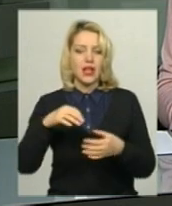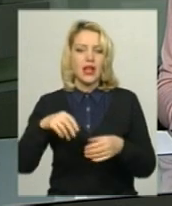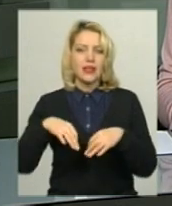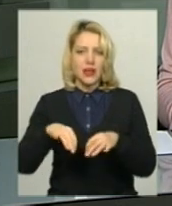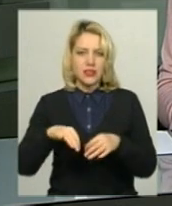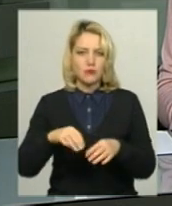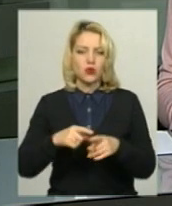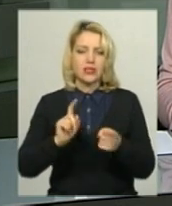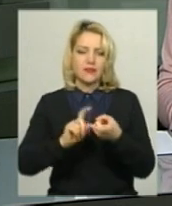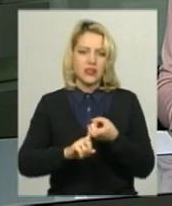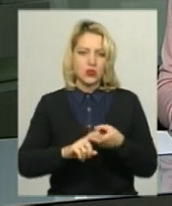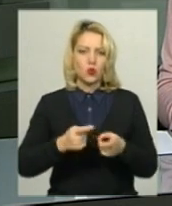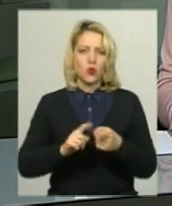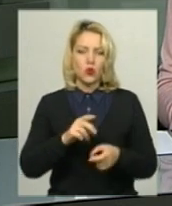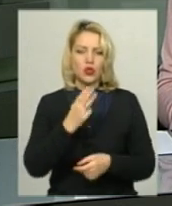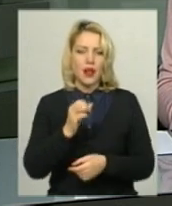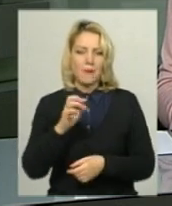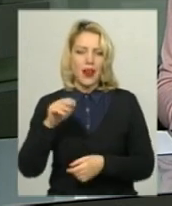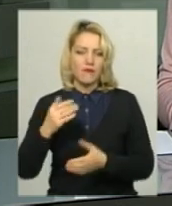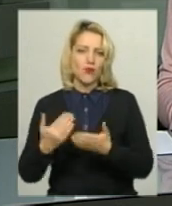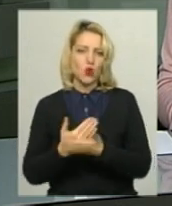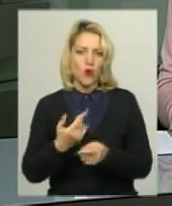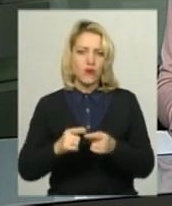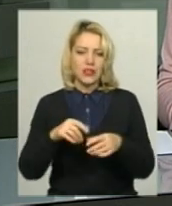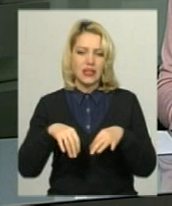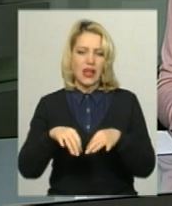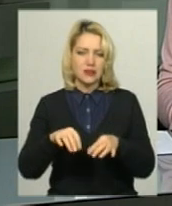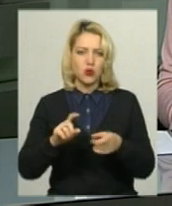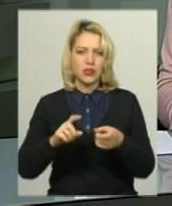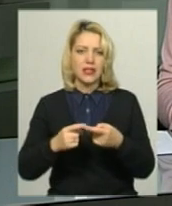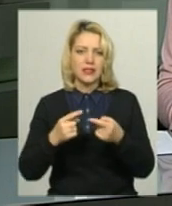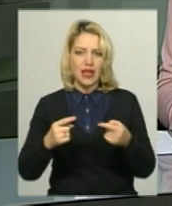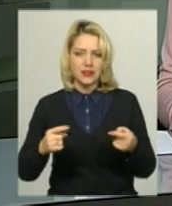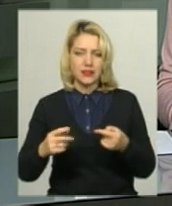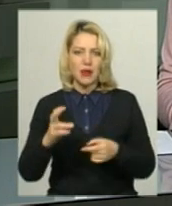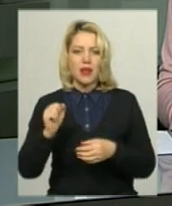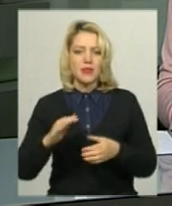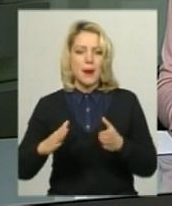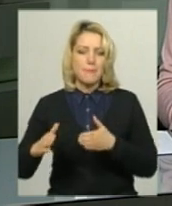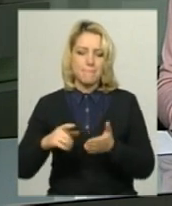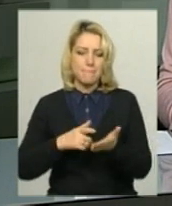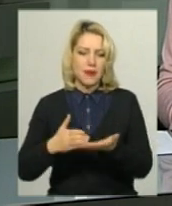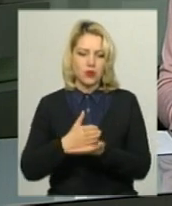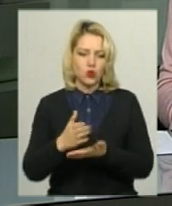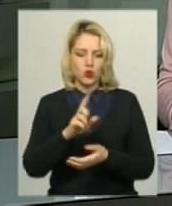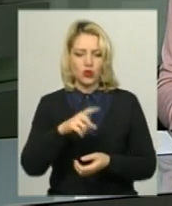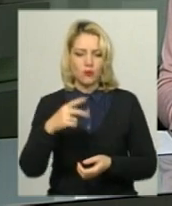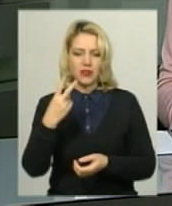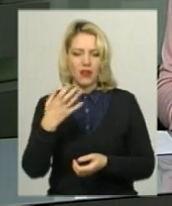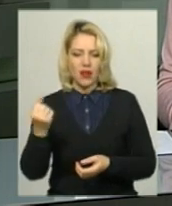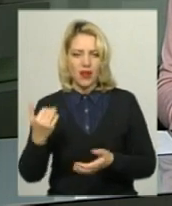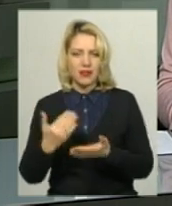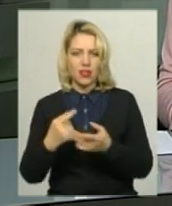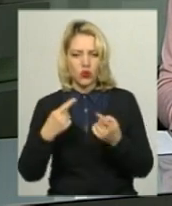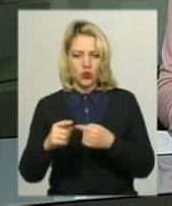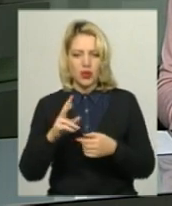Хмельницької міської ради Сергій Шепурев. Новий транспортний засіб громадського перевезення на маршруті номер 2А має інший клас і є